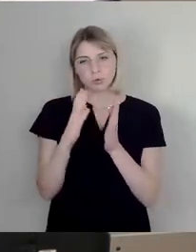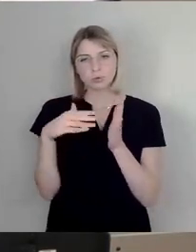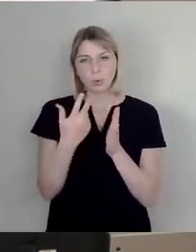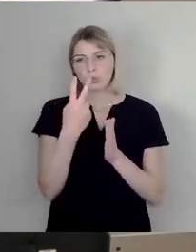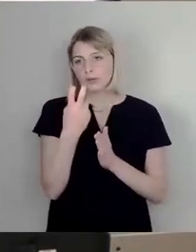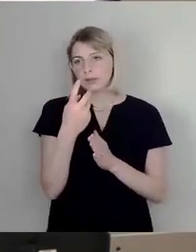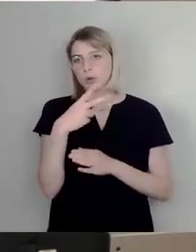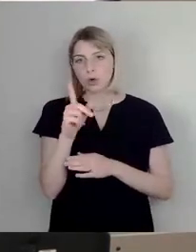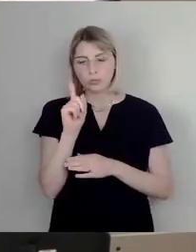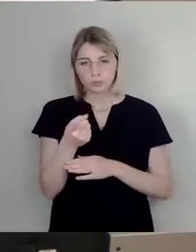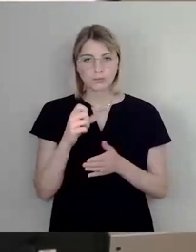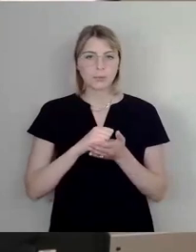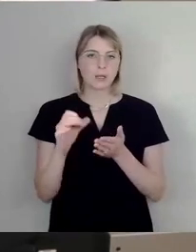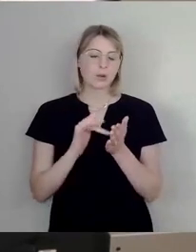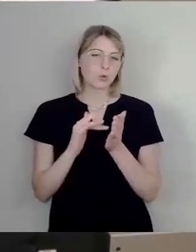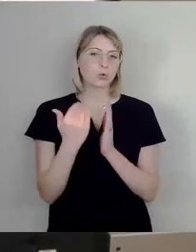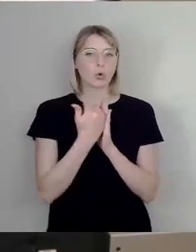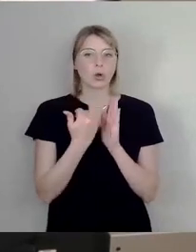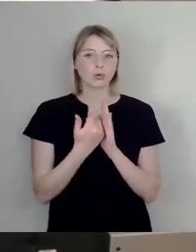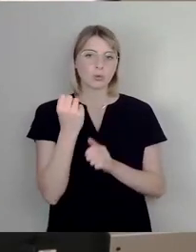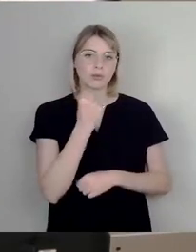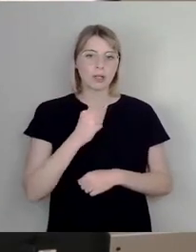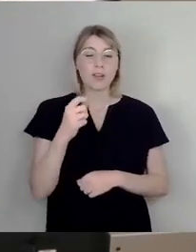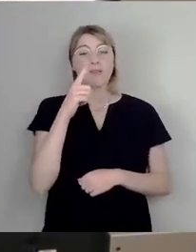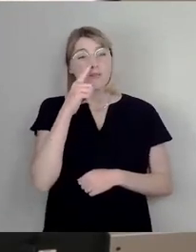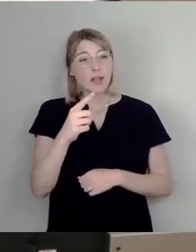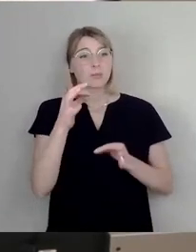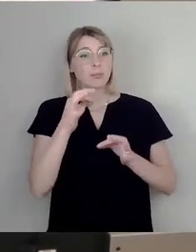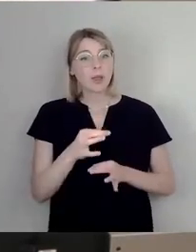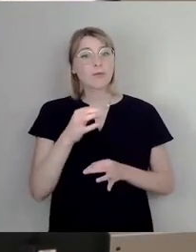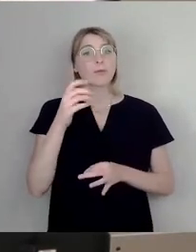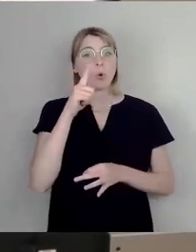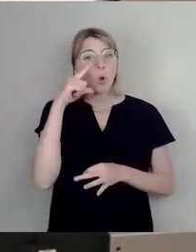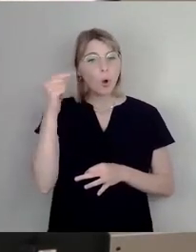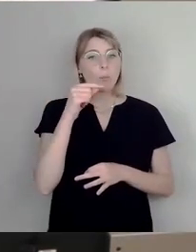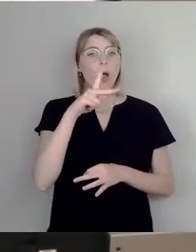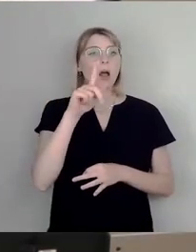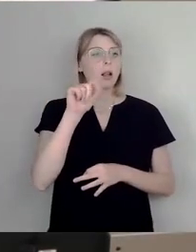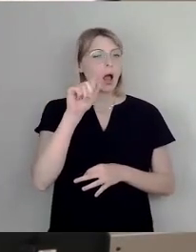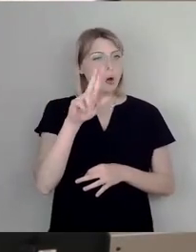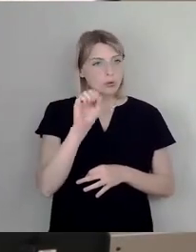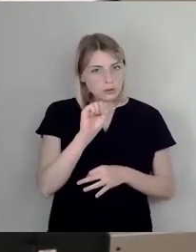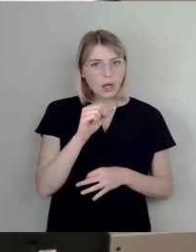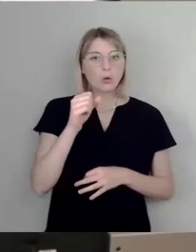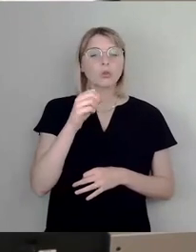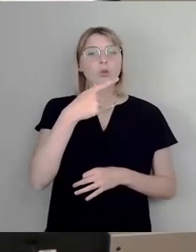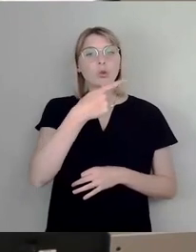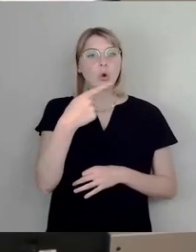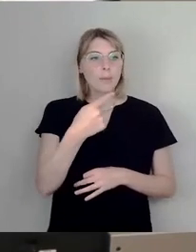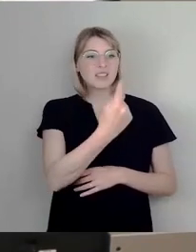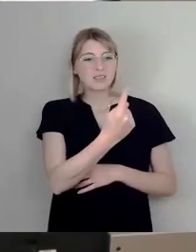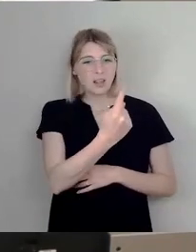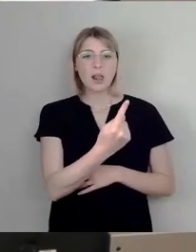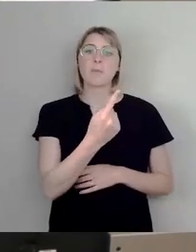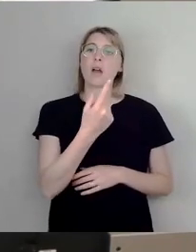die Maus. So, wenn Opa Klaus aus Gorbitz, der einen schmalen Geldbeutel hat und